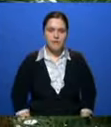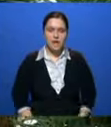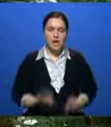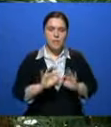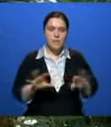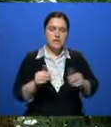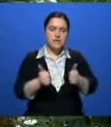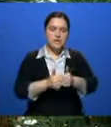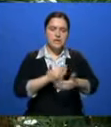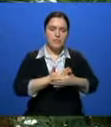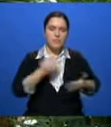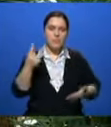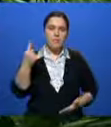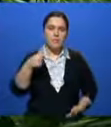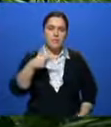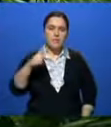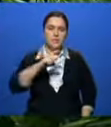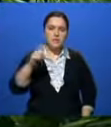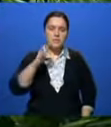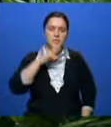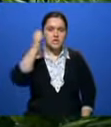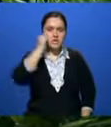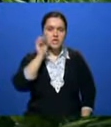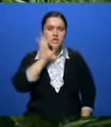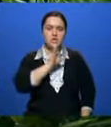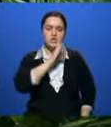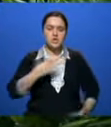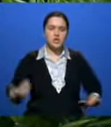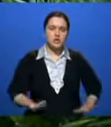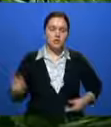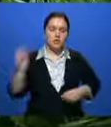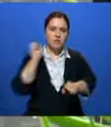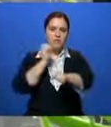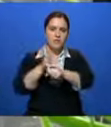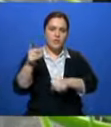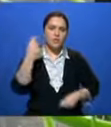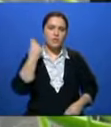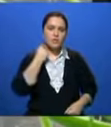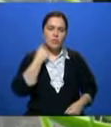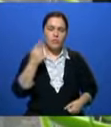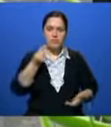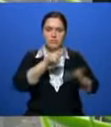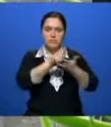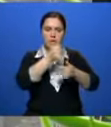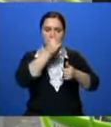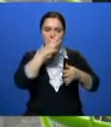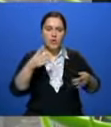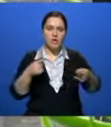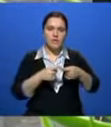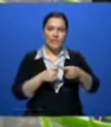соседей, прежде в квартире на первом этаже жила пожилая женщина. Освободить помещение ее попросили на вполне законных основаниях.